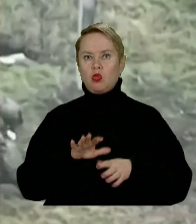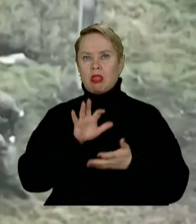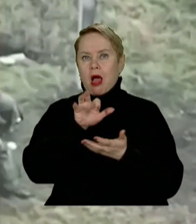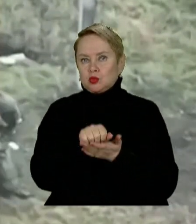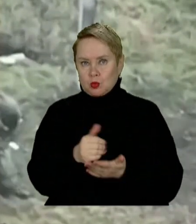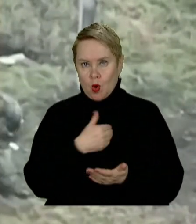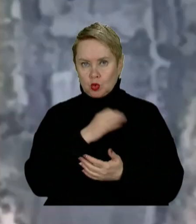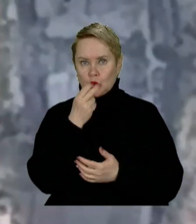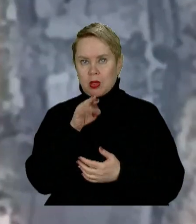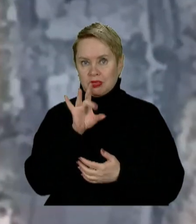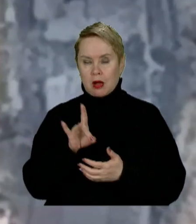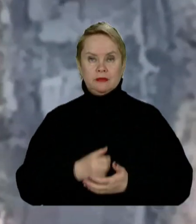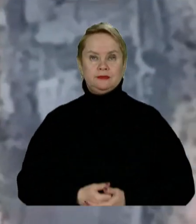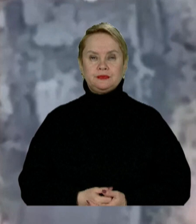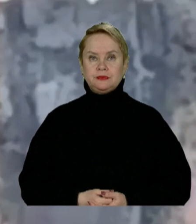наступ на Солодар.